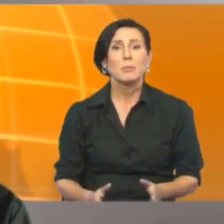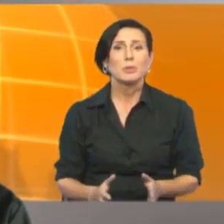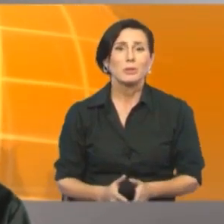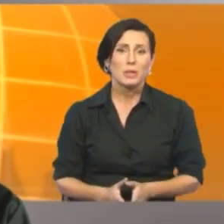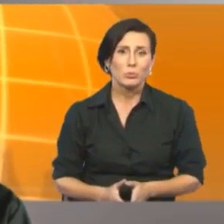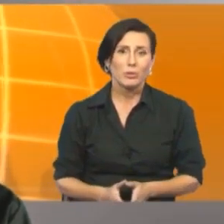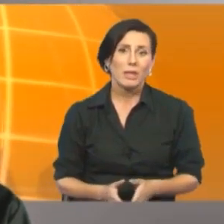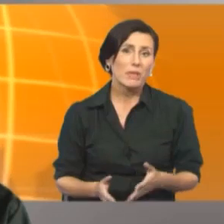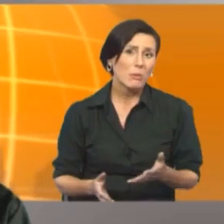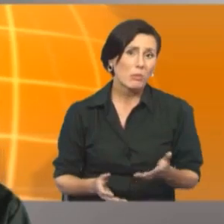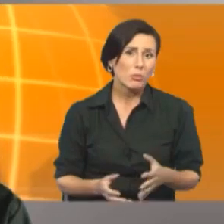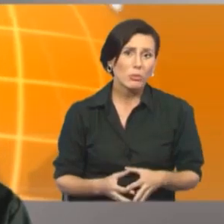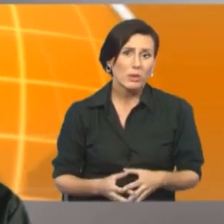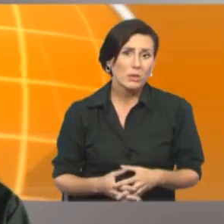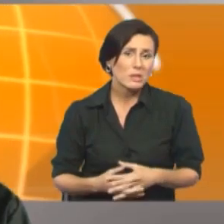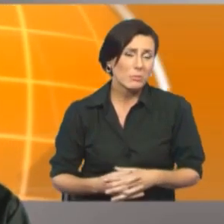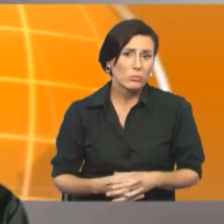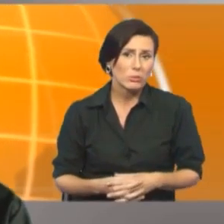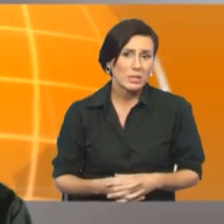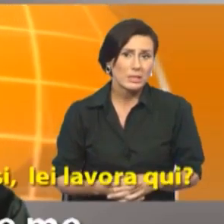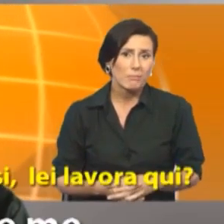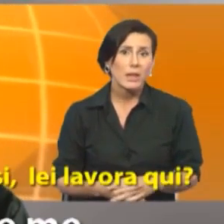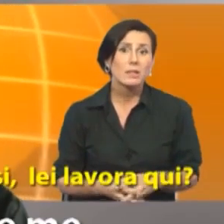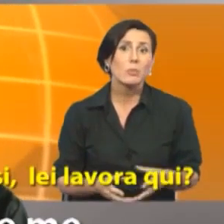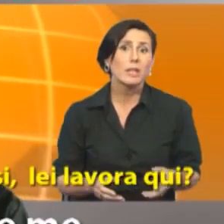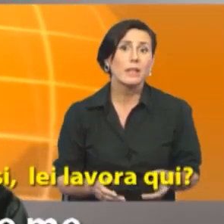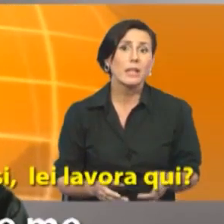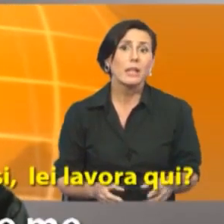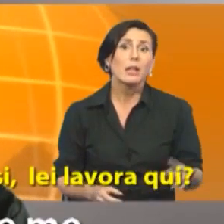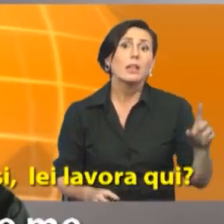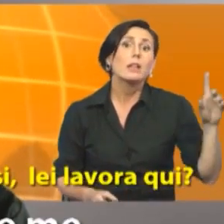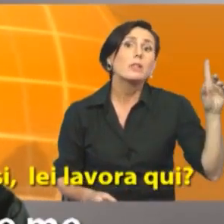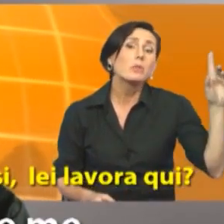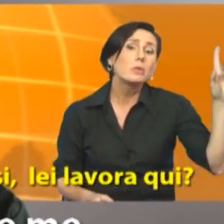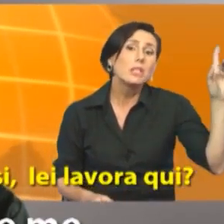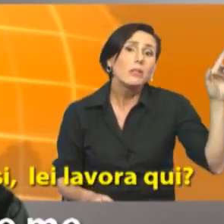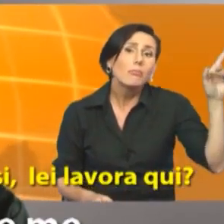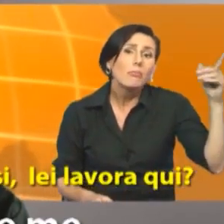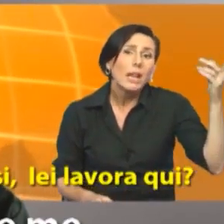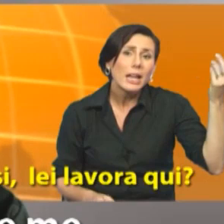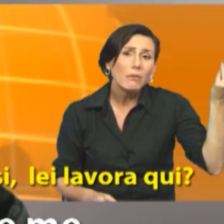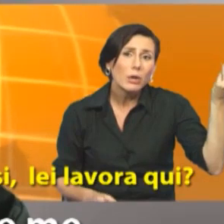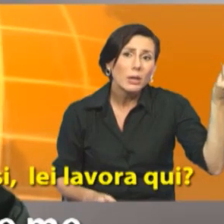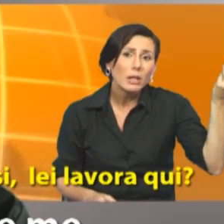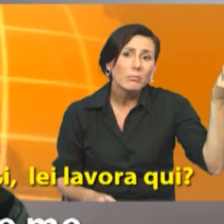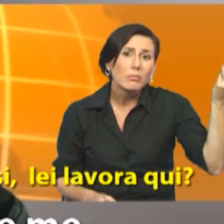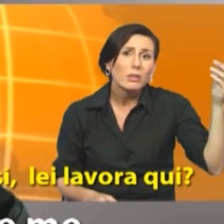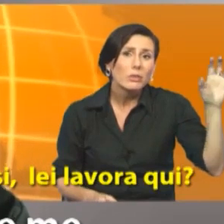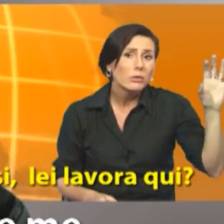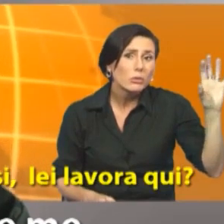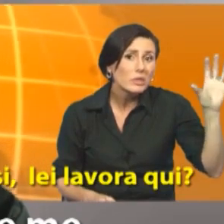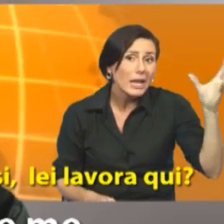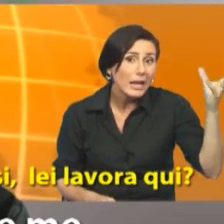abbiamo bisogno di aiuto e vediamo qualcuno che non sembra un turista si può chiedere scusi lei lavora qui